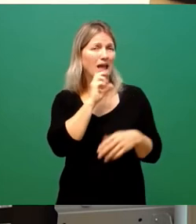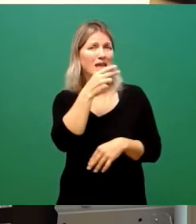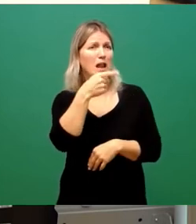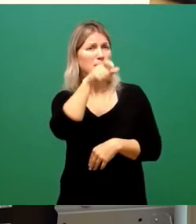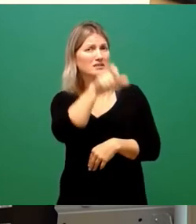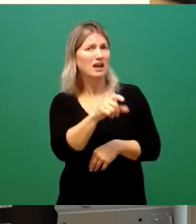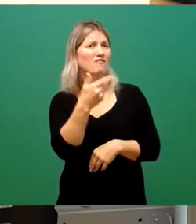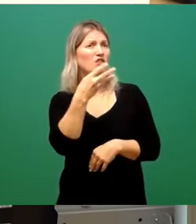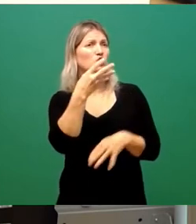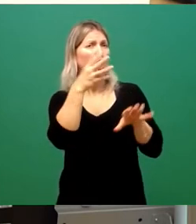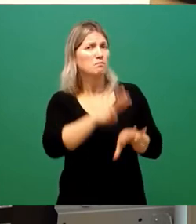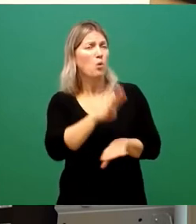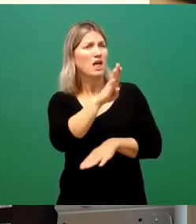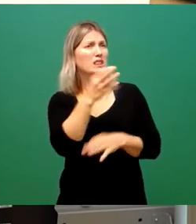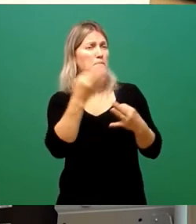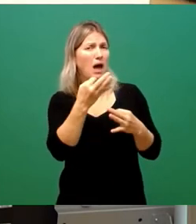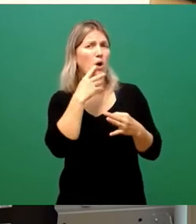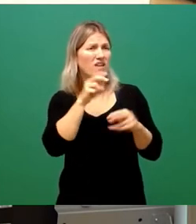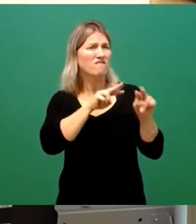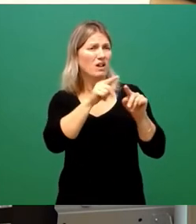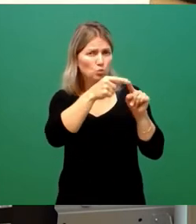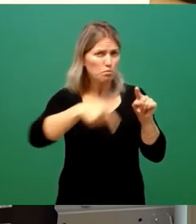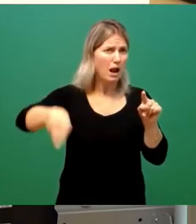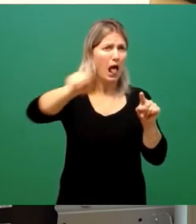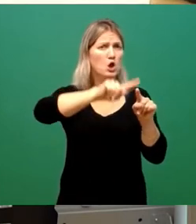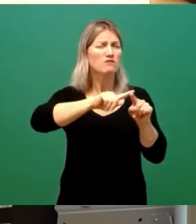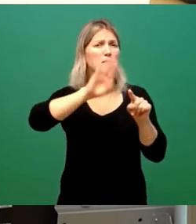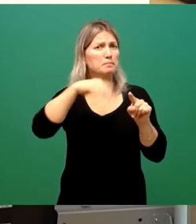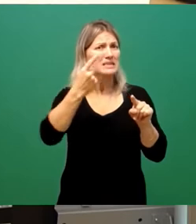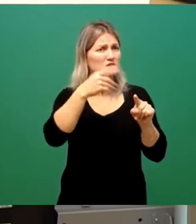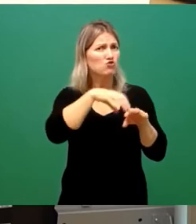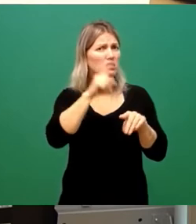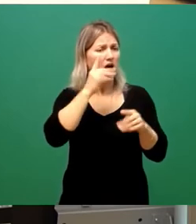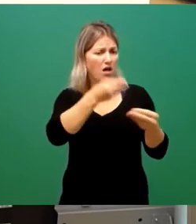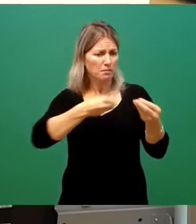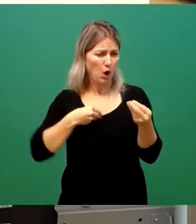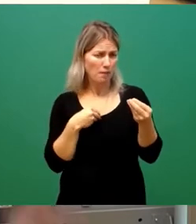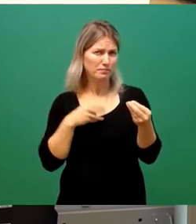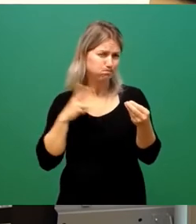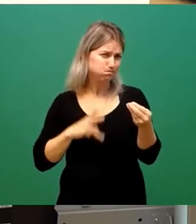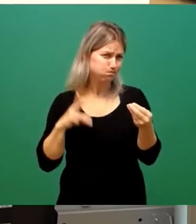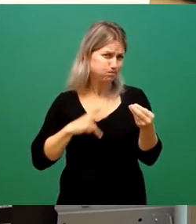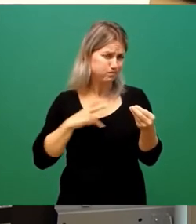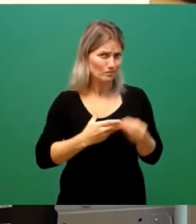Verwaltungsumlauf brauchen, ehe sie mal in diesen Stadtrat gelangen. Das kann überhaupt nicht sein. Und in Wirklichkeit wirft er